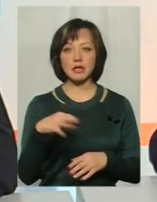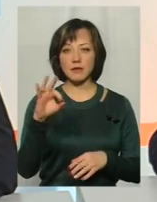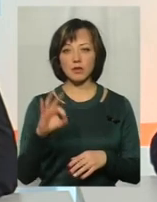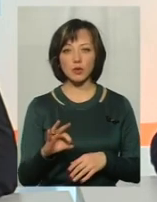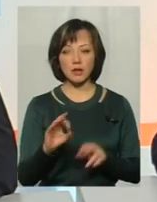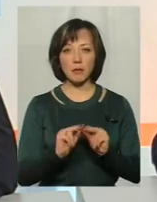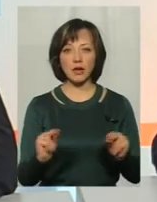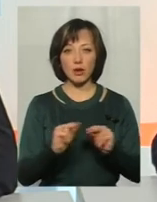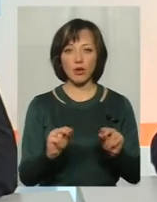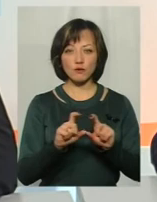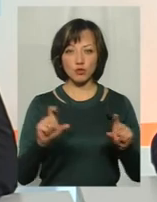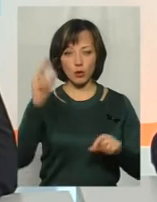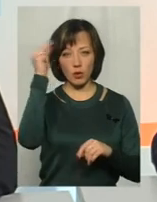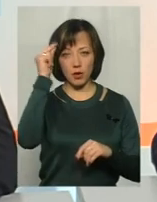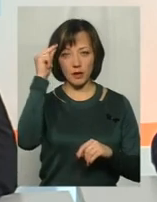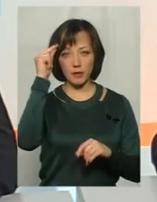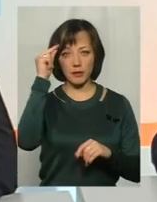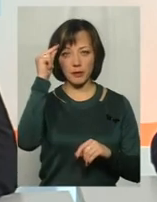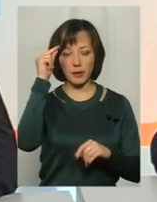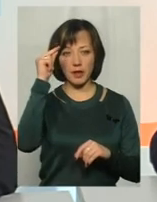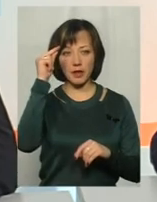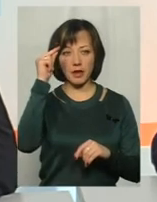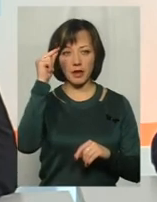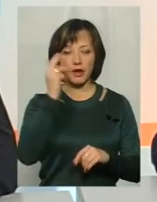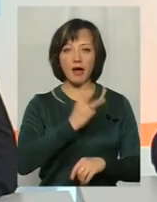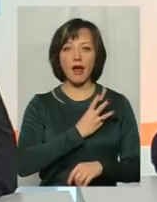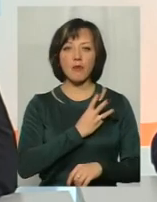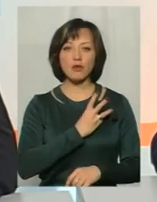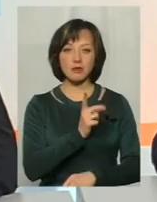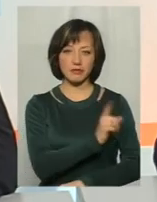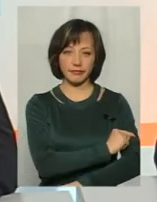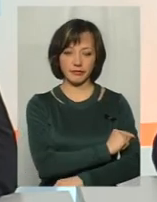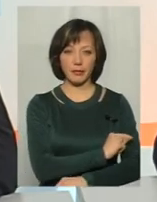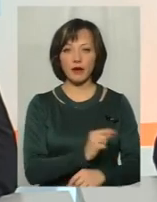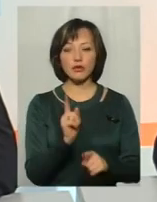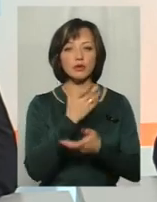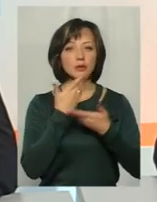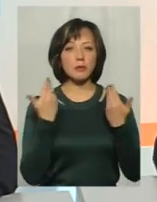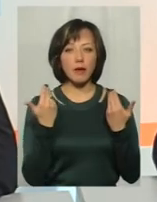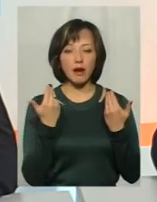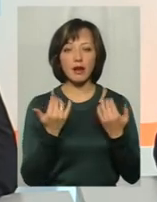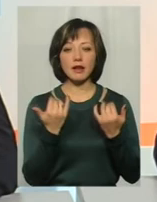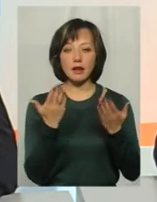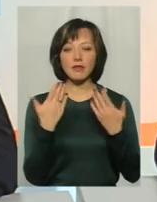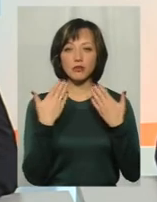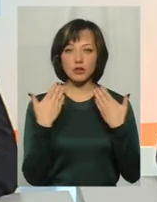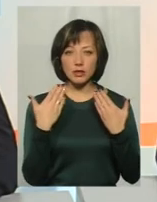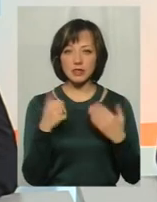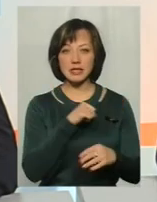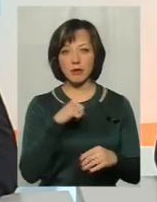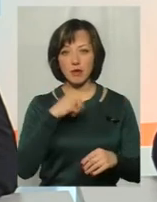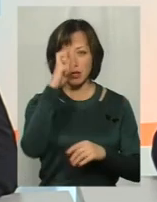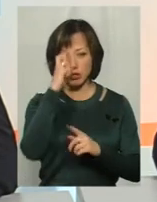педагогів в школі, вони вже, напевно, емоційно вигорювали. Те, що немає для них відпочинку, те, що сама